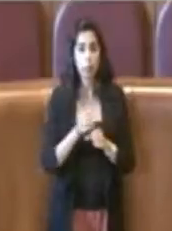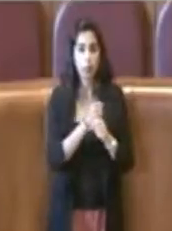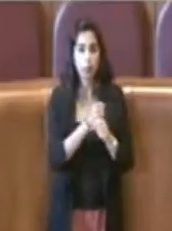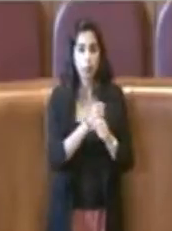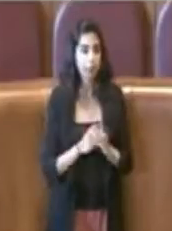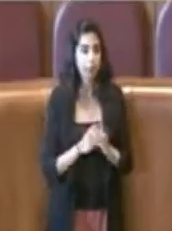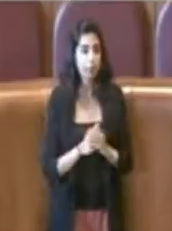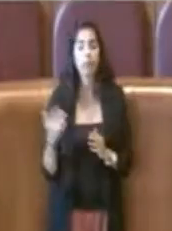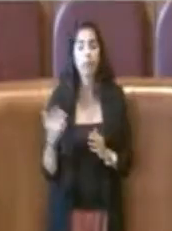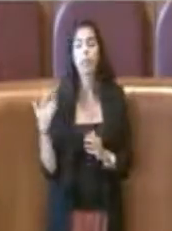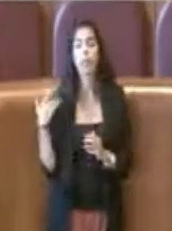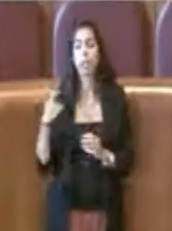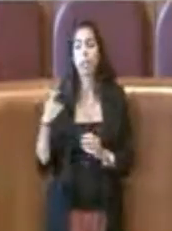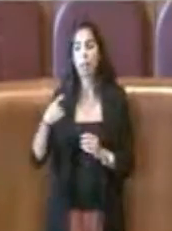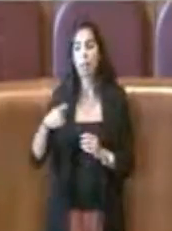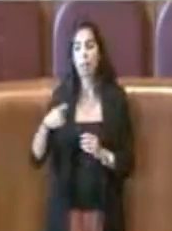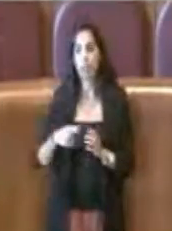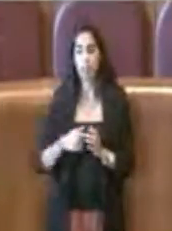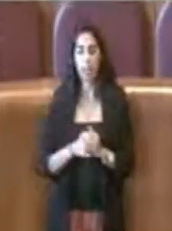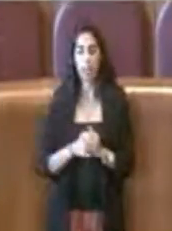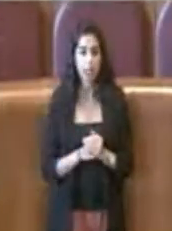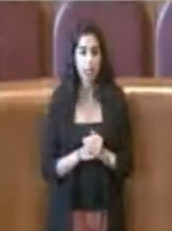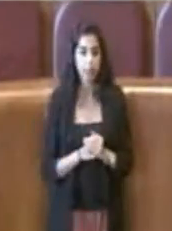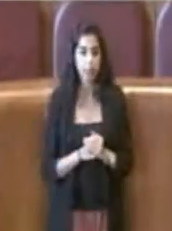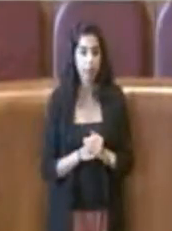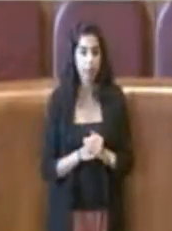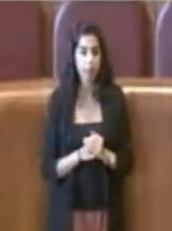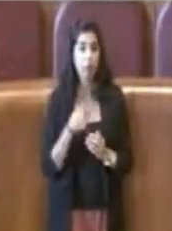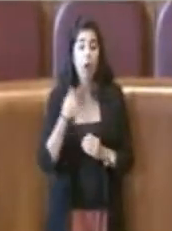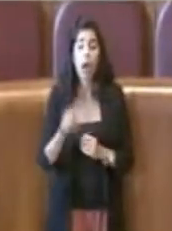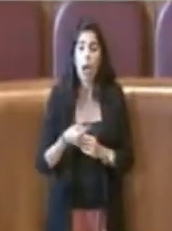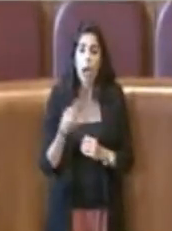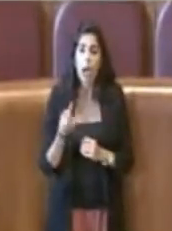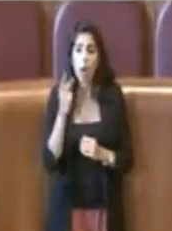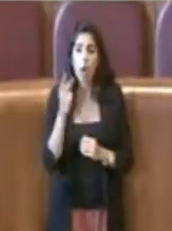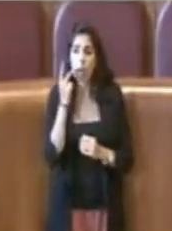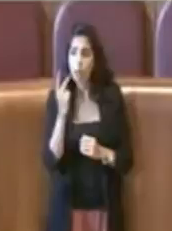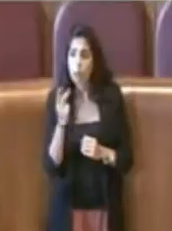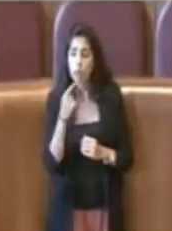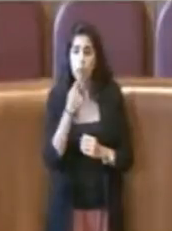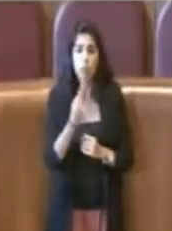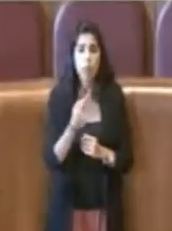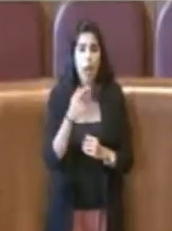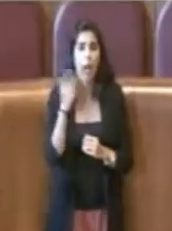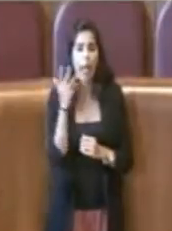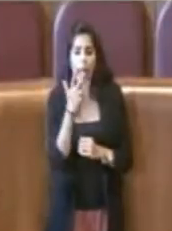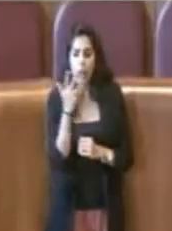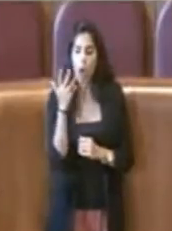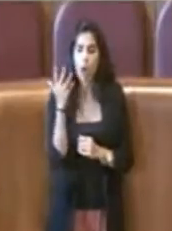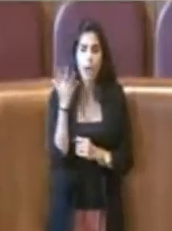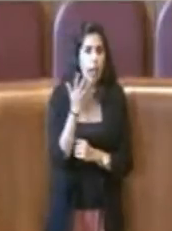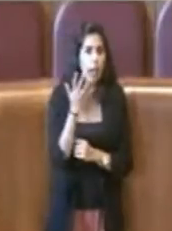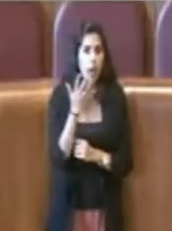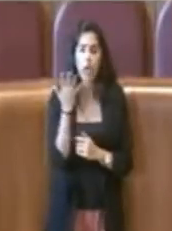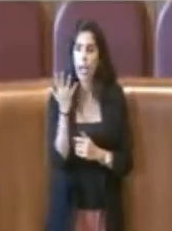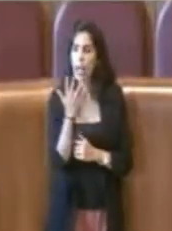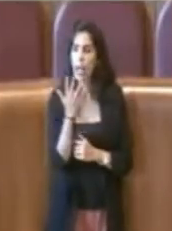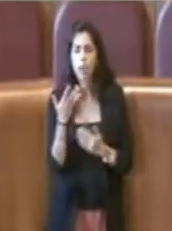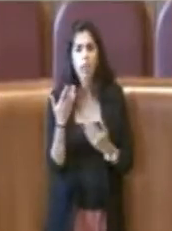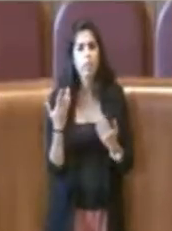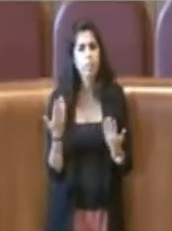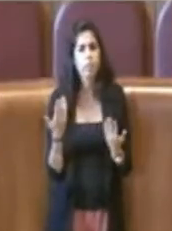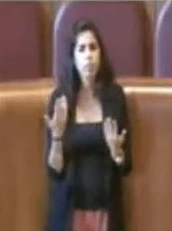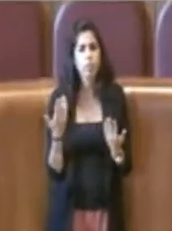Grazie Presidente. Io sento ancora parlare di errori, errori ed errori.